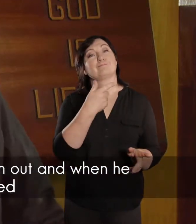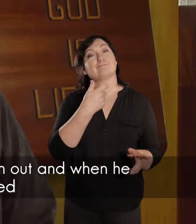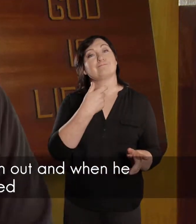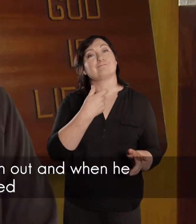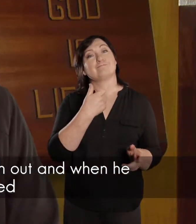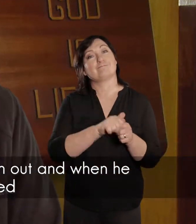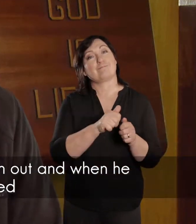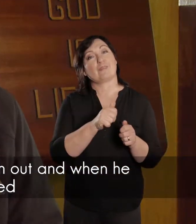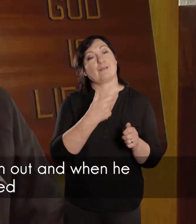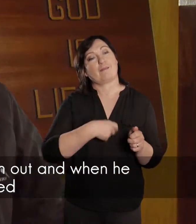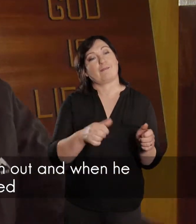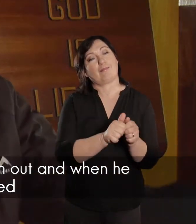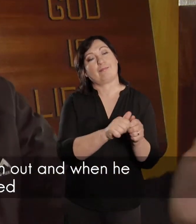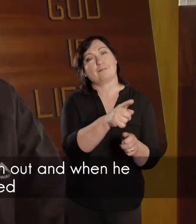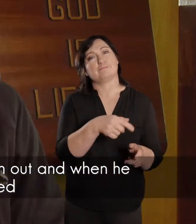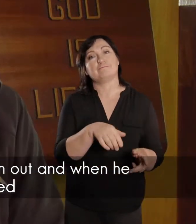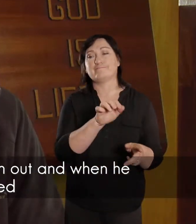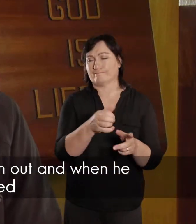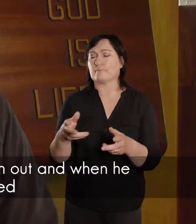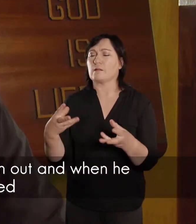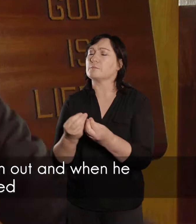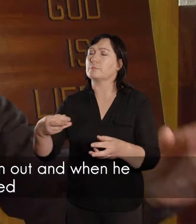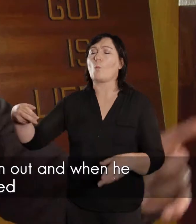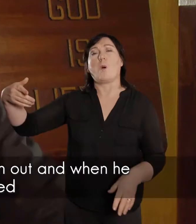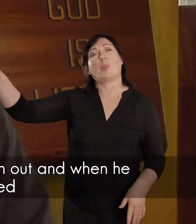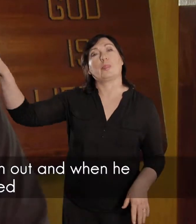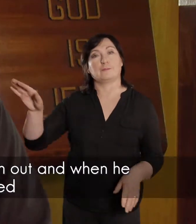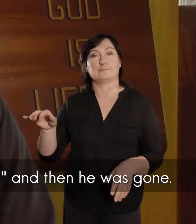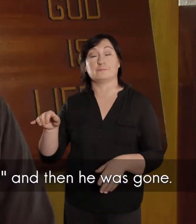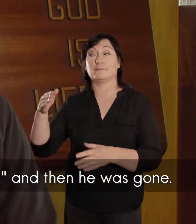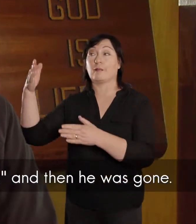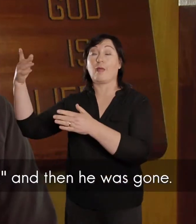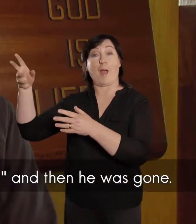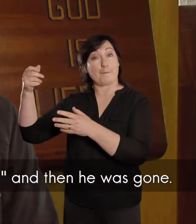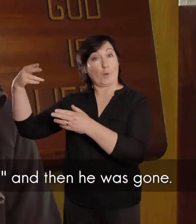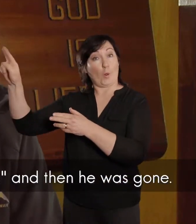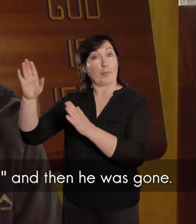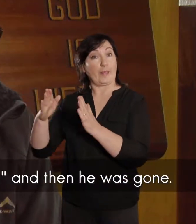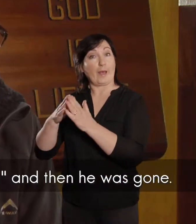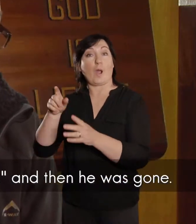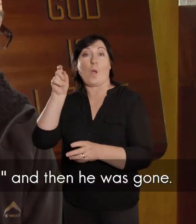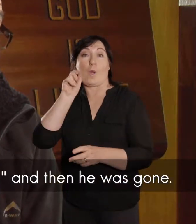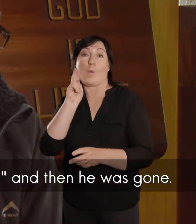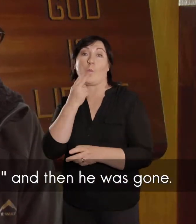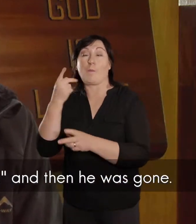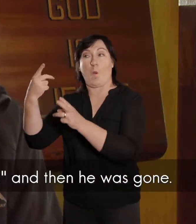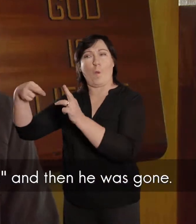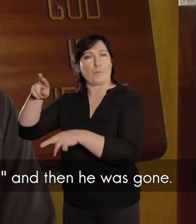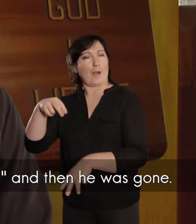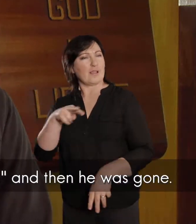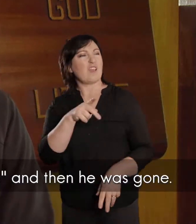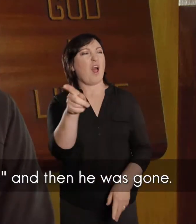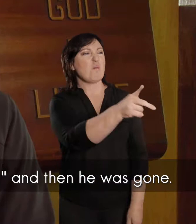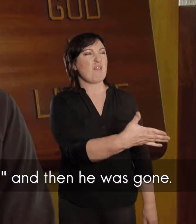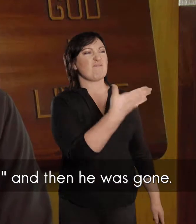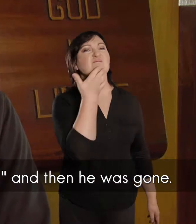toe wees ek nou maar vir een van die kerklaads, vat die oom, en begeleid die oom, toe die oom daar achter is, toe draai die oom om, toe sê die oom volgens allemaal, jylle